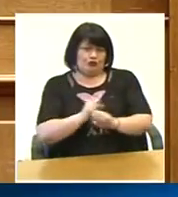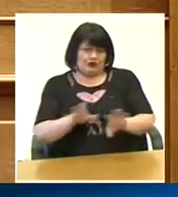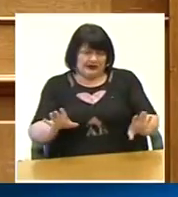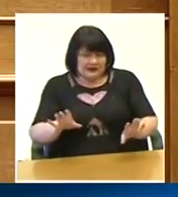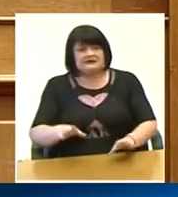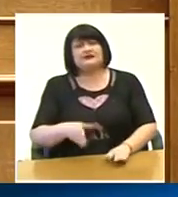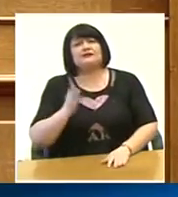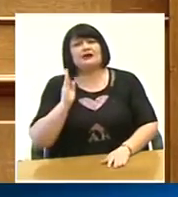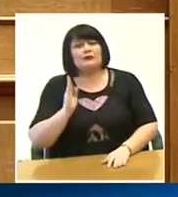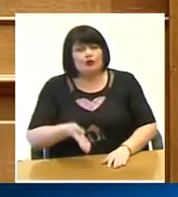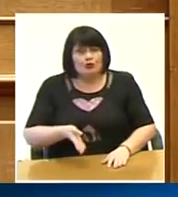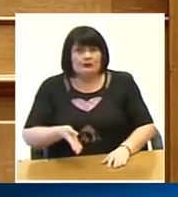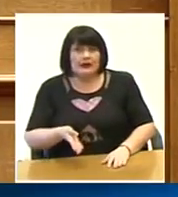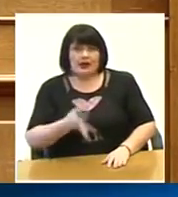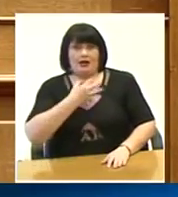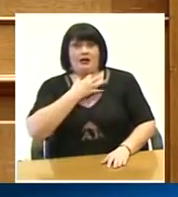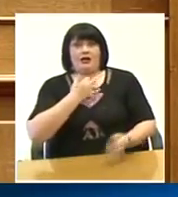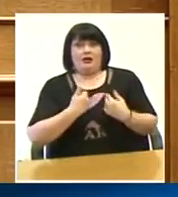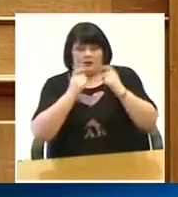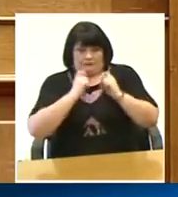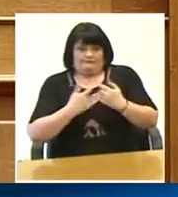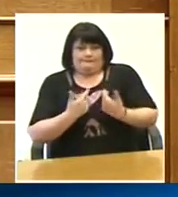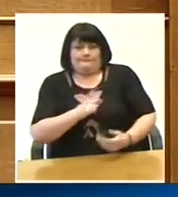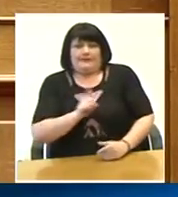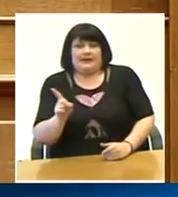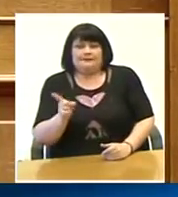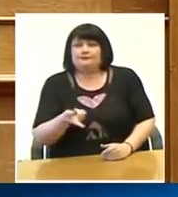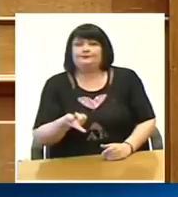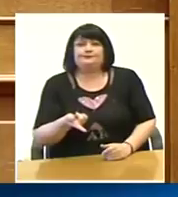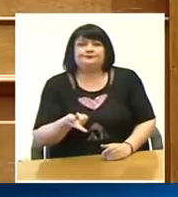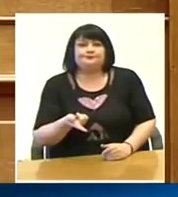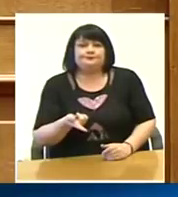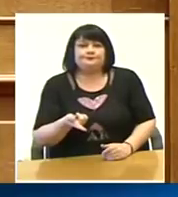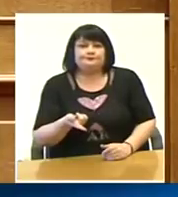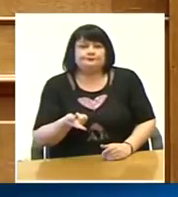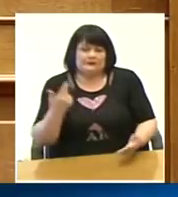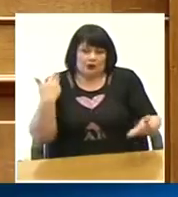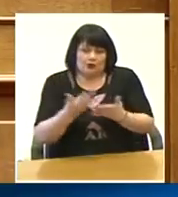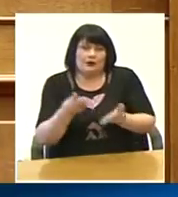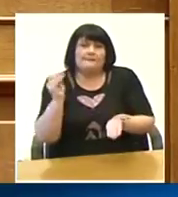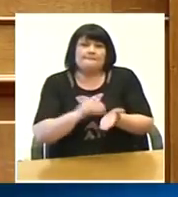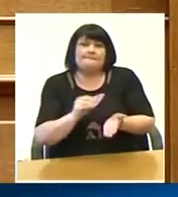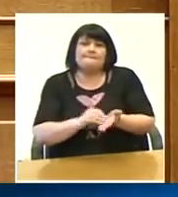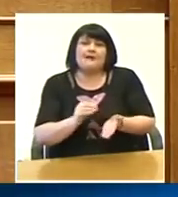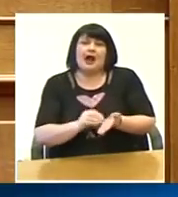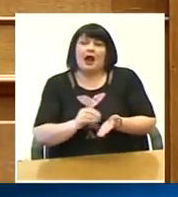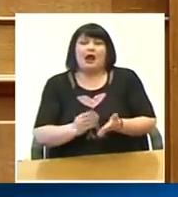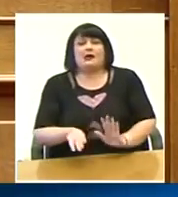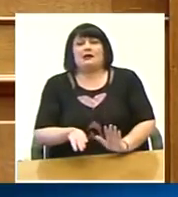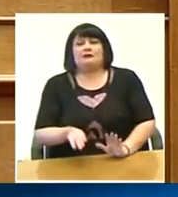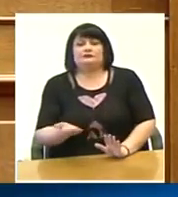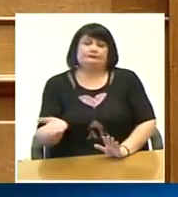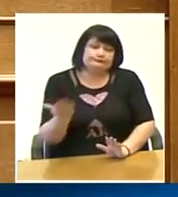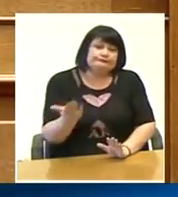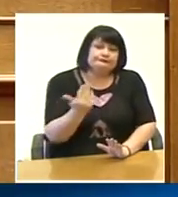προκειμένου να μην αναγκαστούμε να επειδή θα λήξει η θητεία τους να ξαναφέρουμε εργολάβους μέσα παρατείνεται λοιπόν